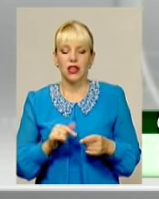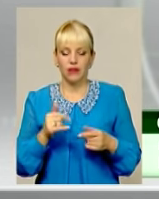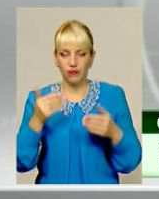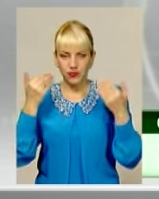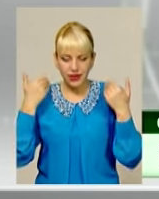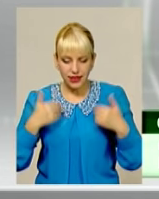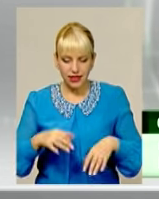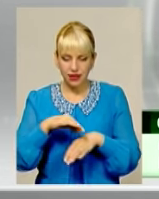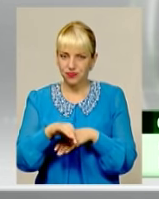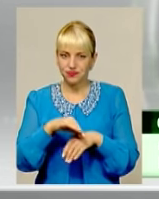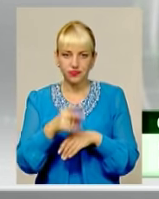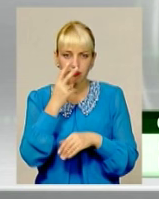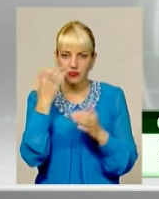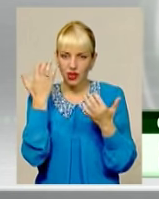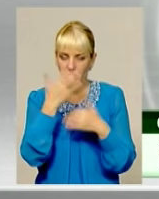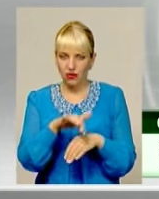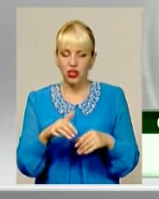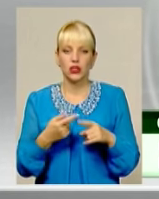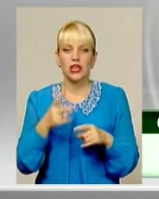насильницької смерті не виявлено.